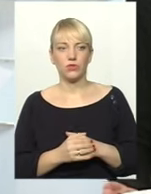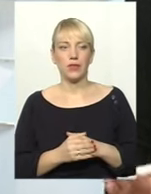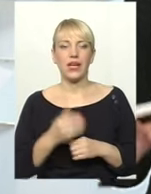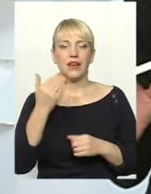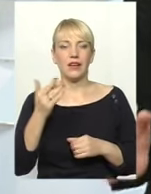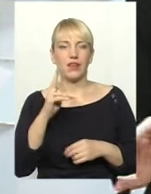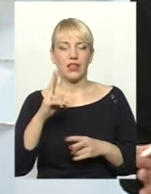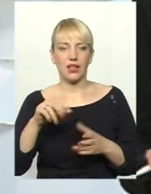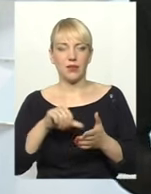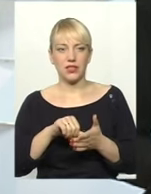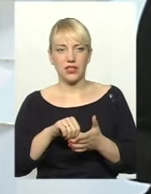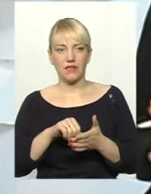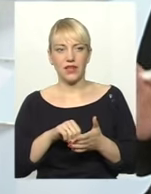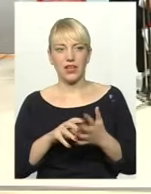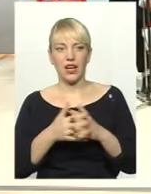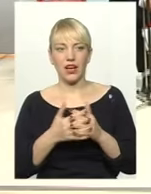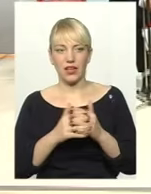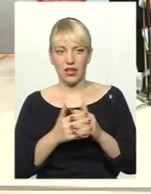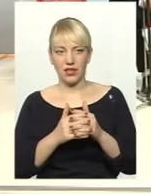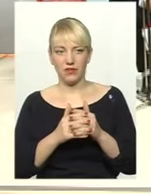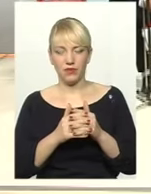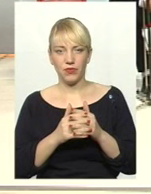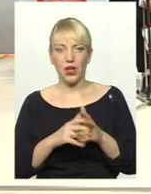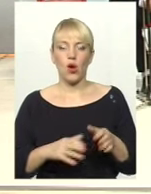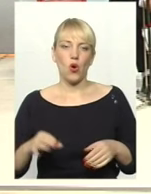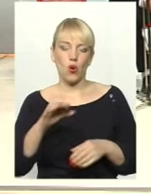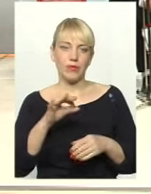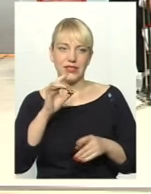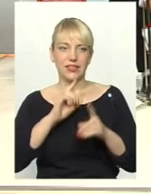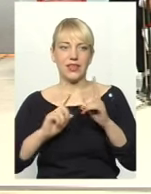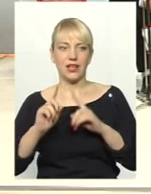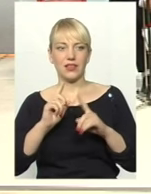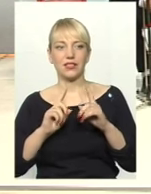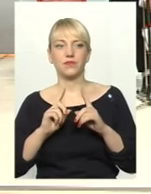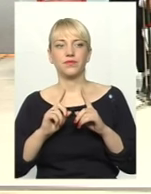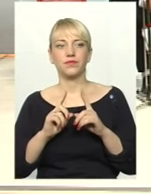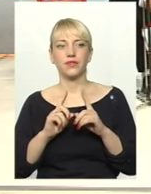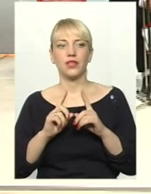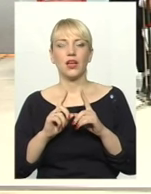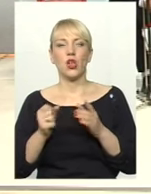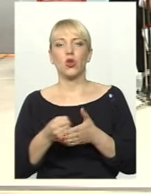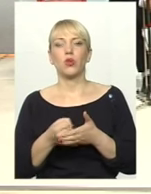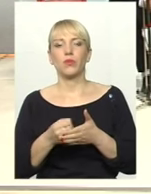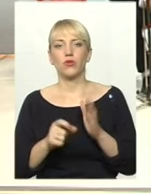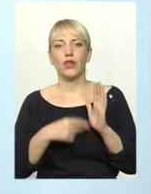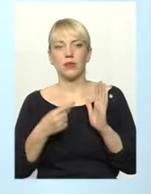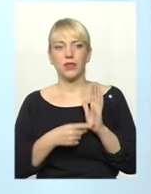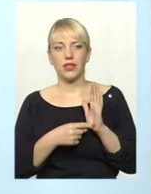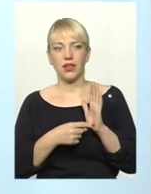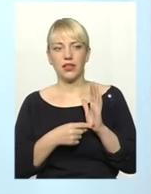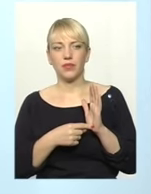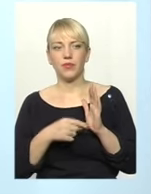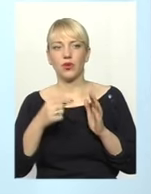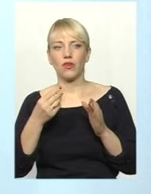ви як представник аграрії в обласній раді лобіювали питання в виділення